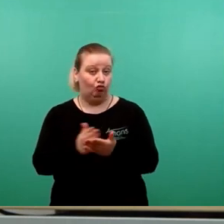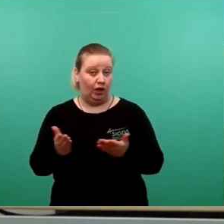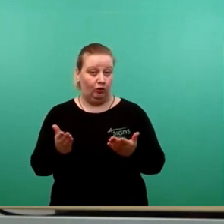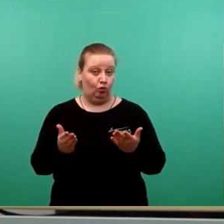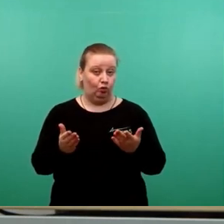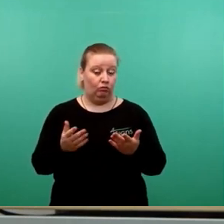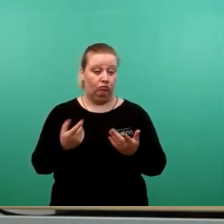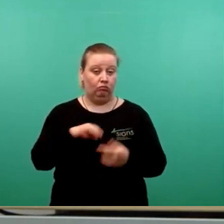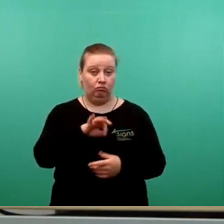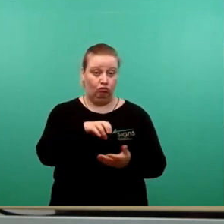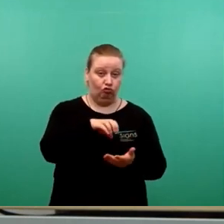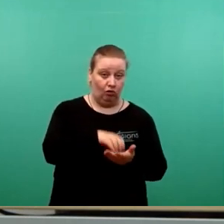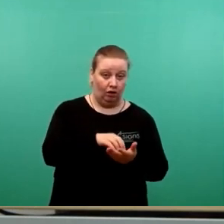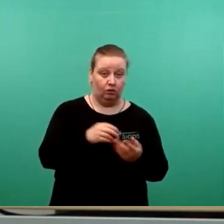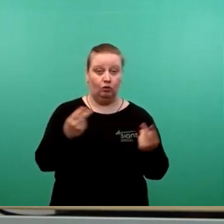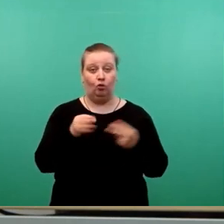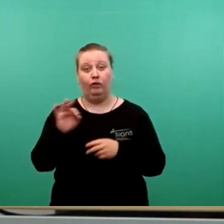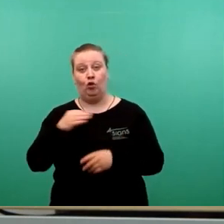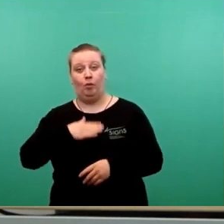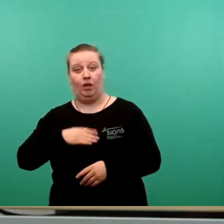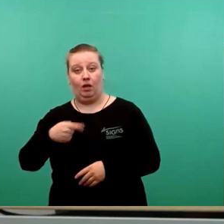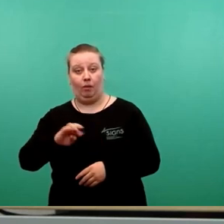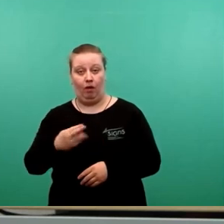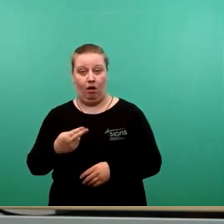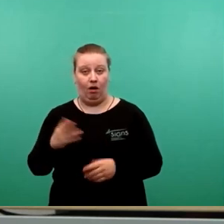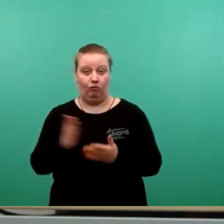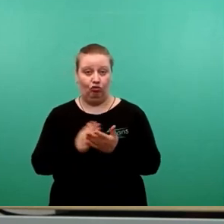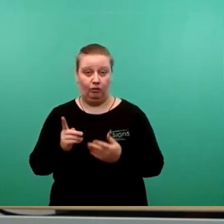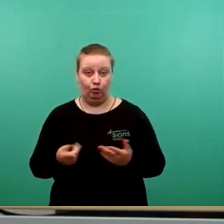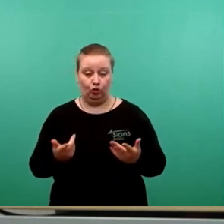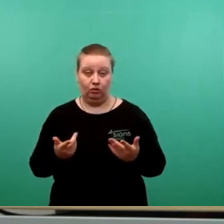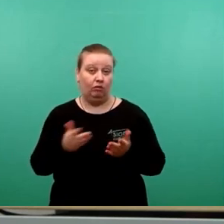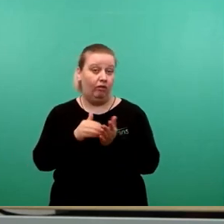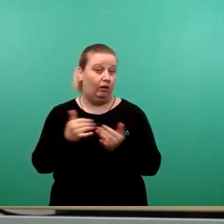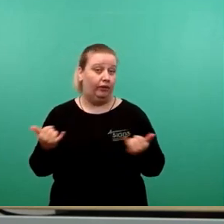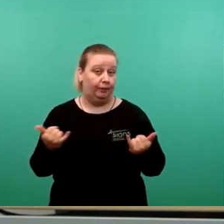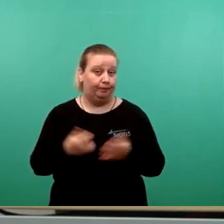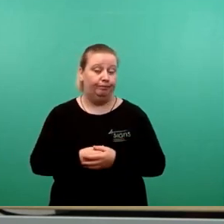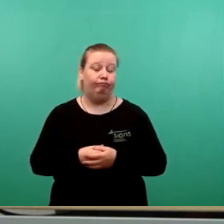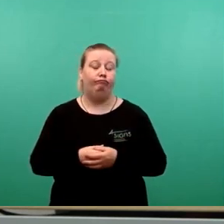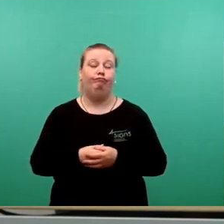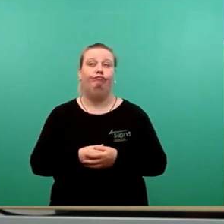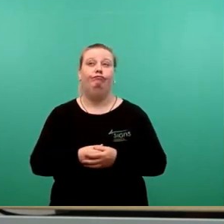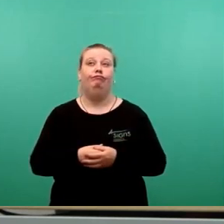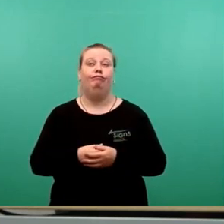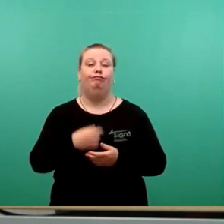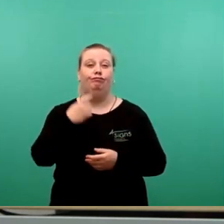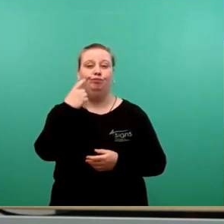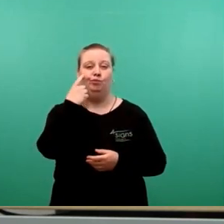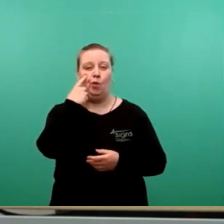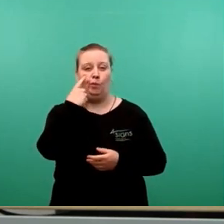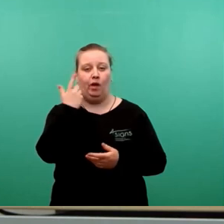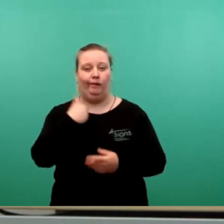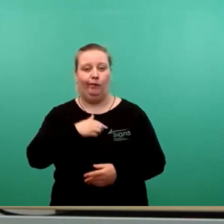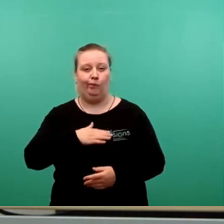die Stadt oder eben für die Bäder GmbH, wie geht es fort. Es ist so, dass das Bad